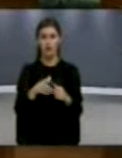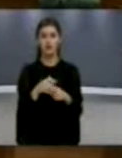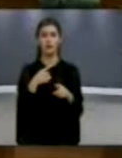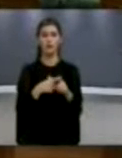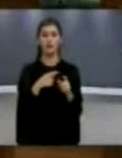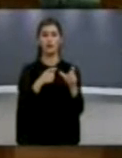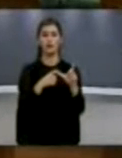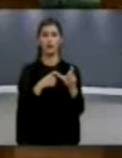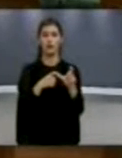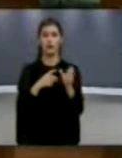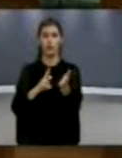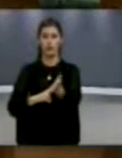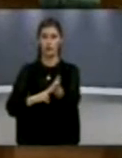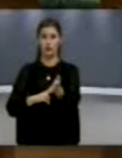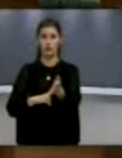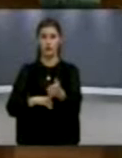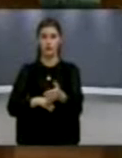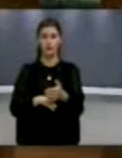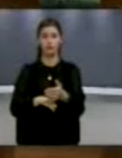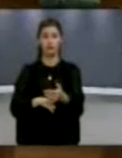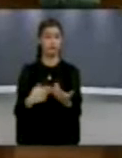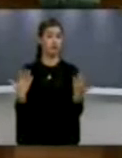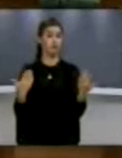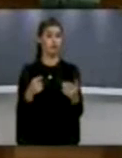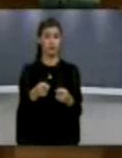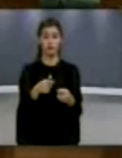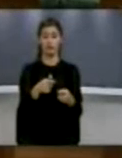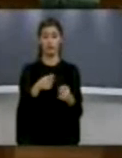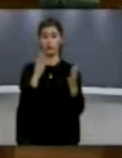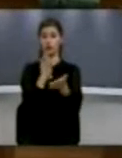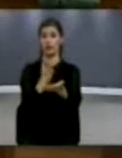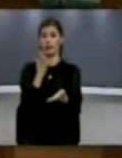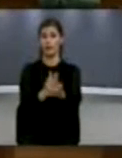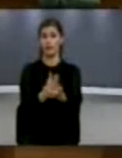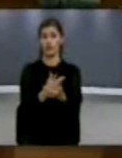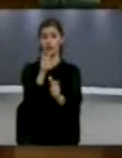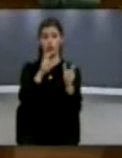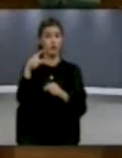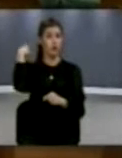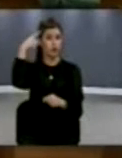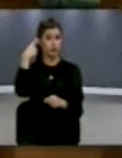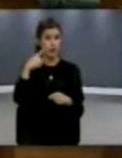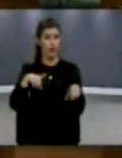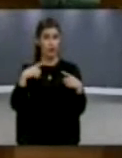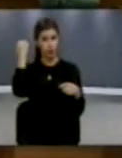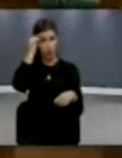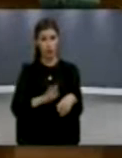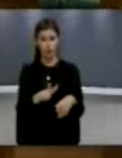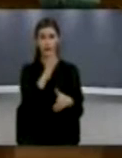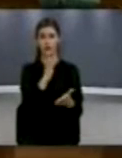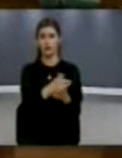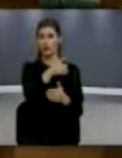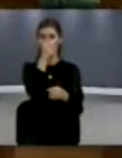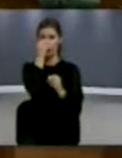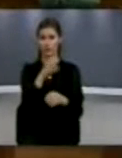Nikqi. Deputet kuvenet Kosovës, gjithmonë, Shqiptarët e Kosovës i kanë malkuar kufit, sepse